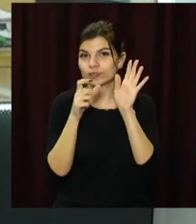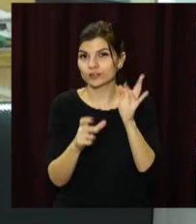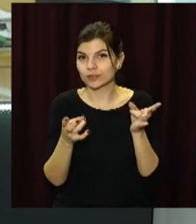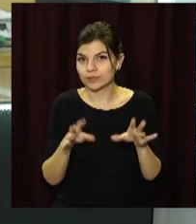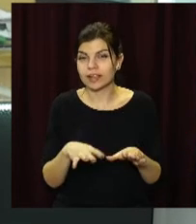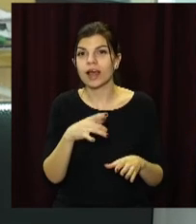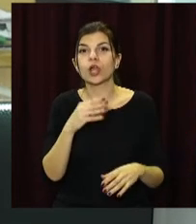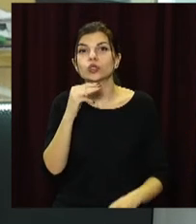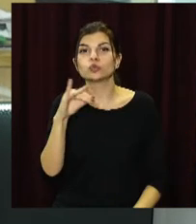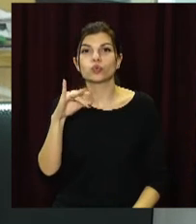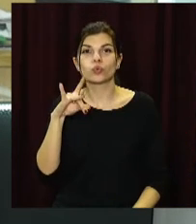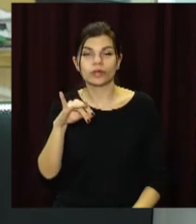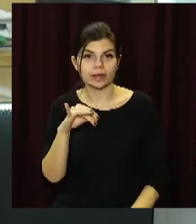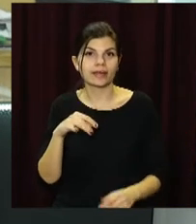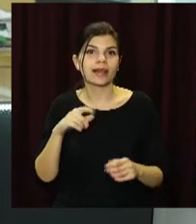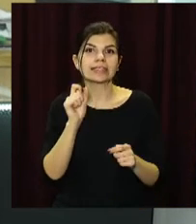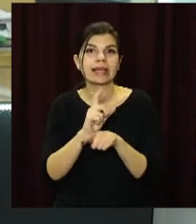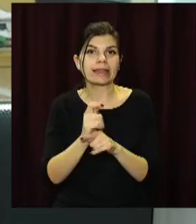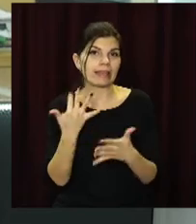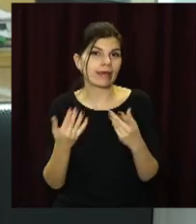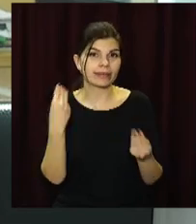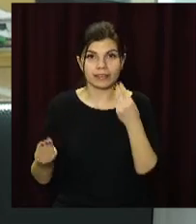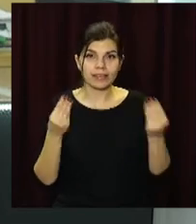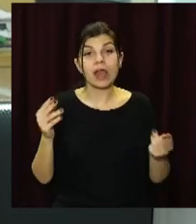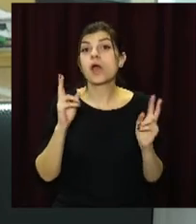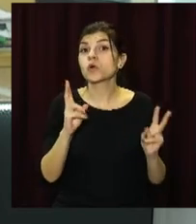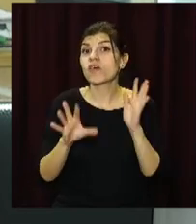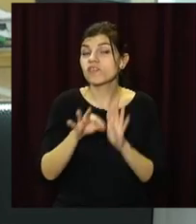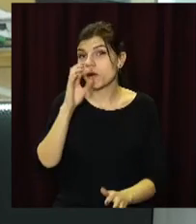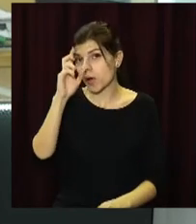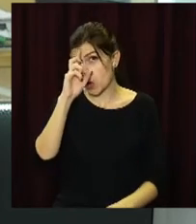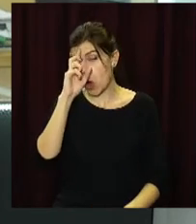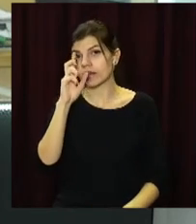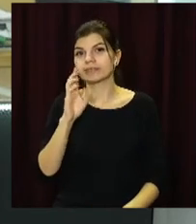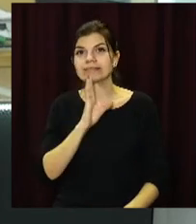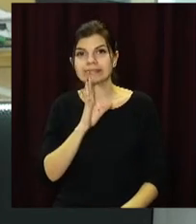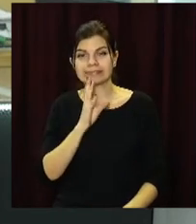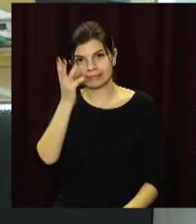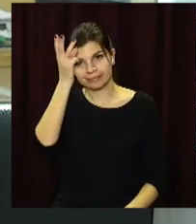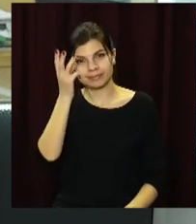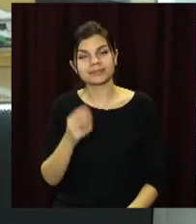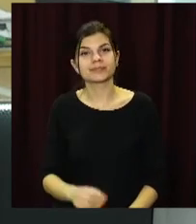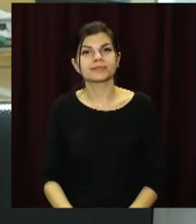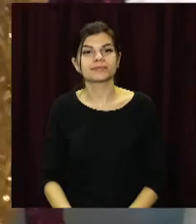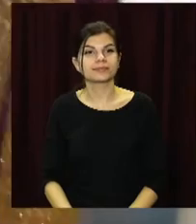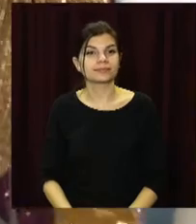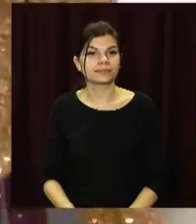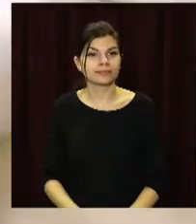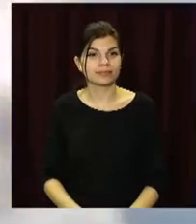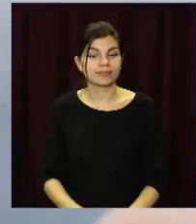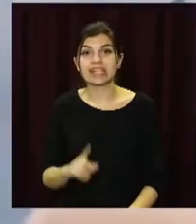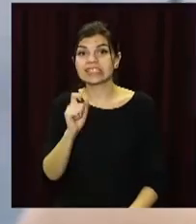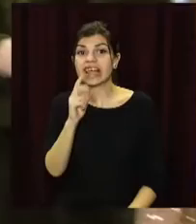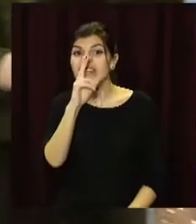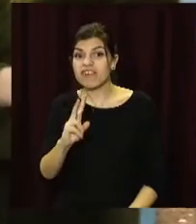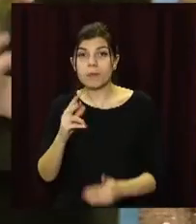підготували для претенденток на корону по кілька завдань. Кого ж обрали королевою Кам'янському, розкаже Вікторія Журавель. За два